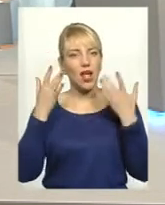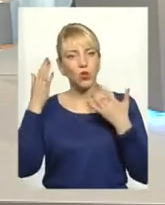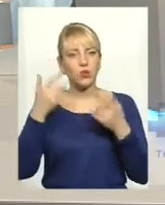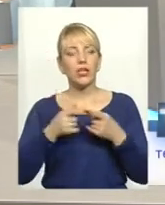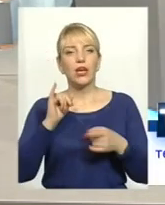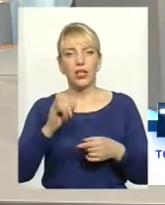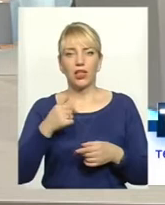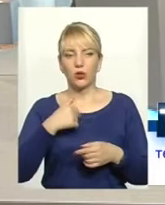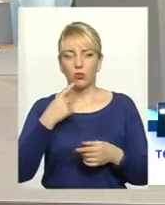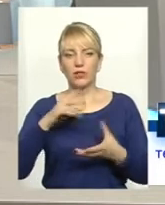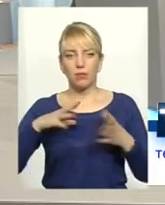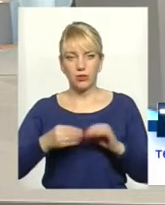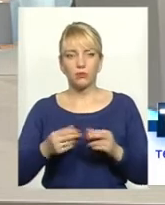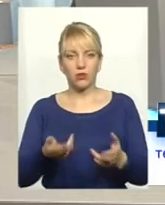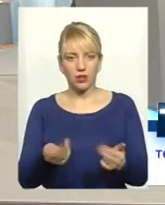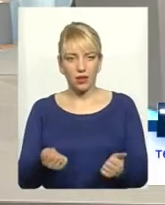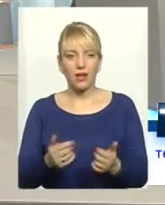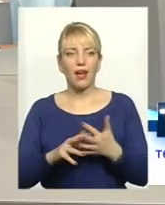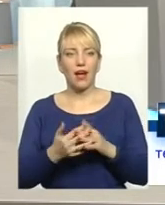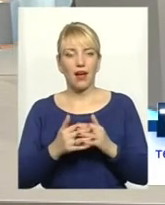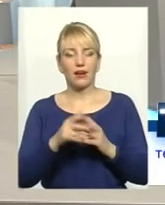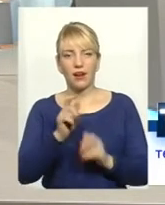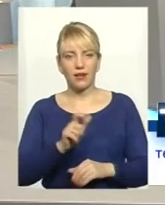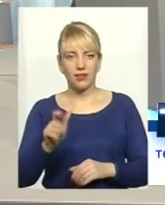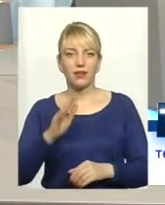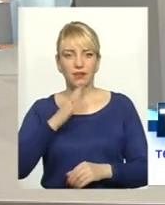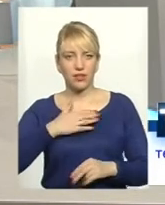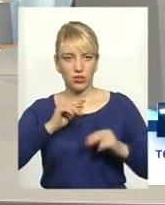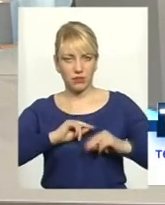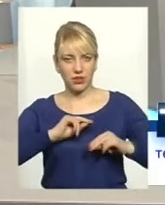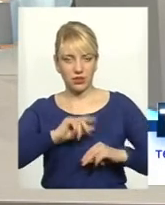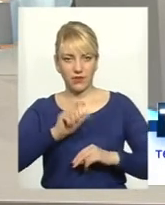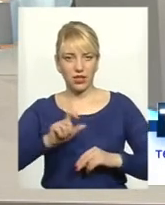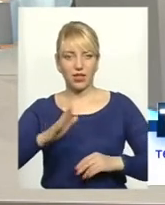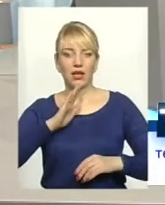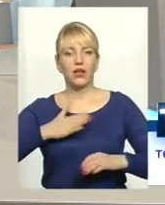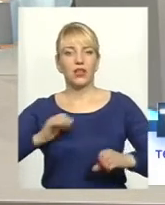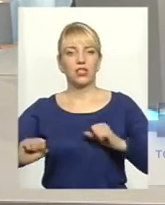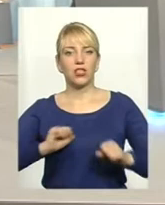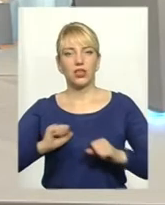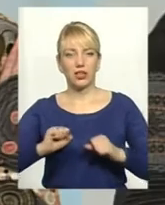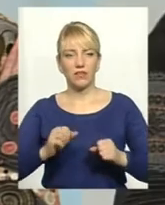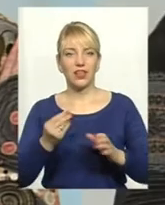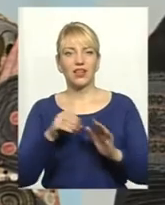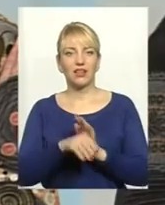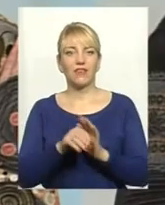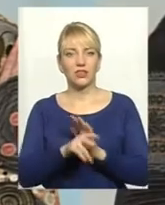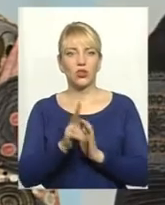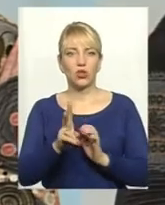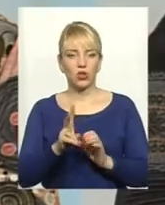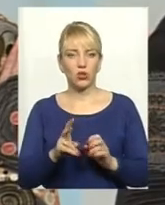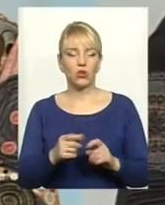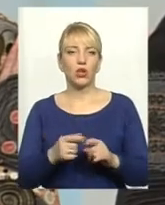підсумки, то я хочу сказати, так, аграрники, наші працівники, керівники, інвестори, які давали ми,